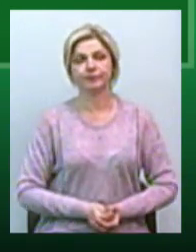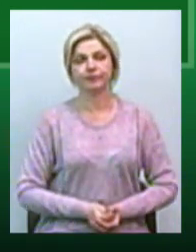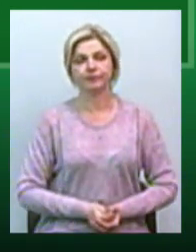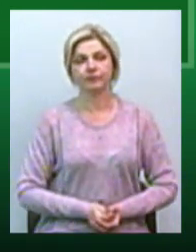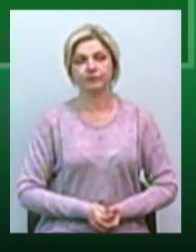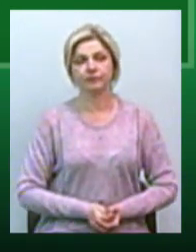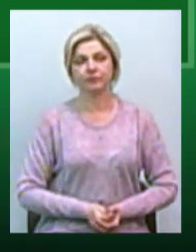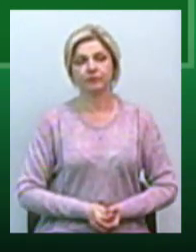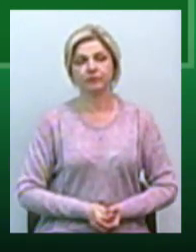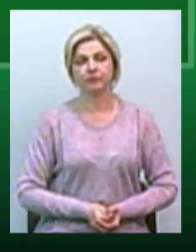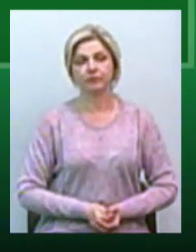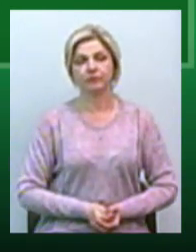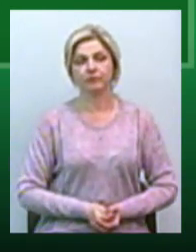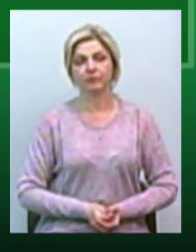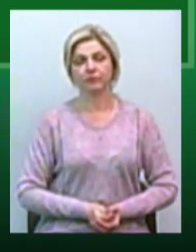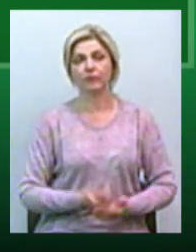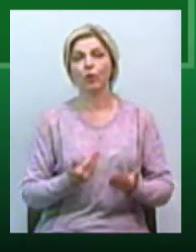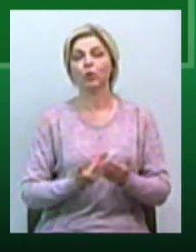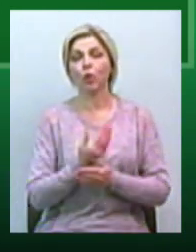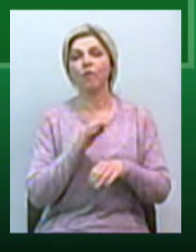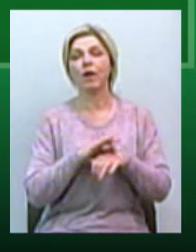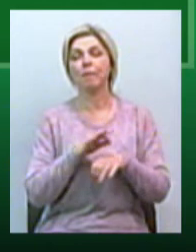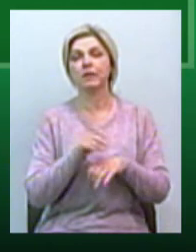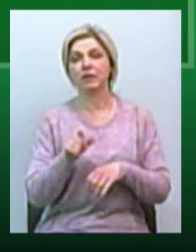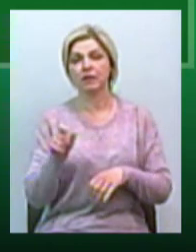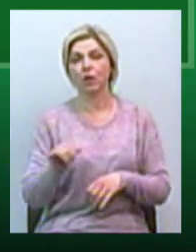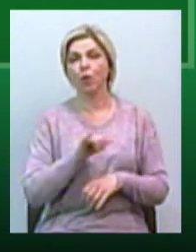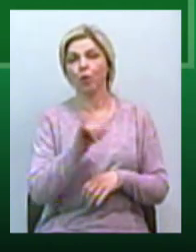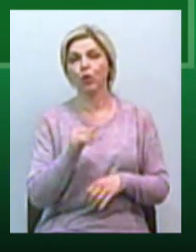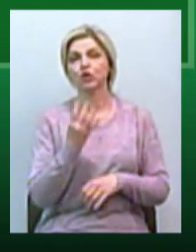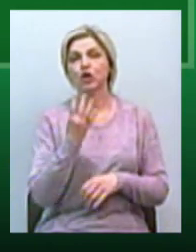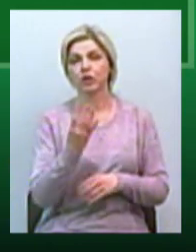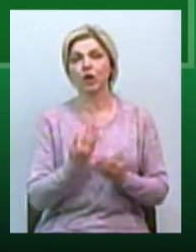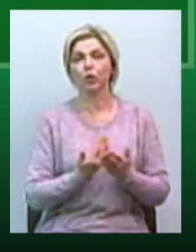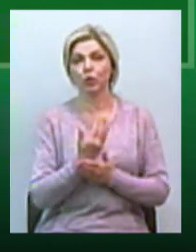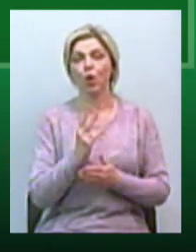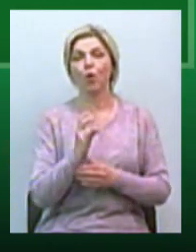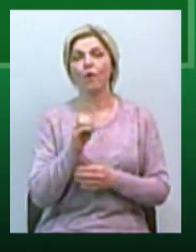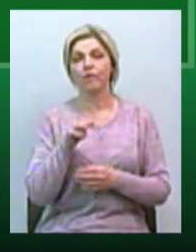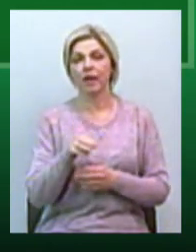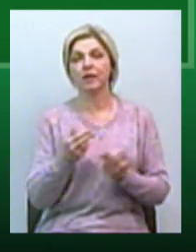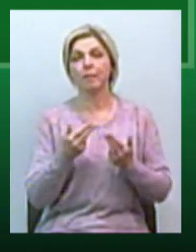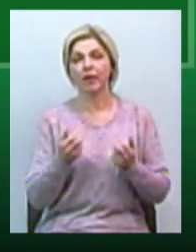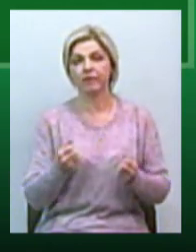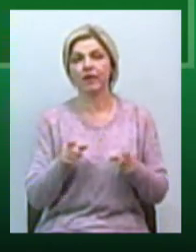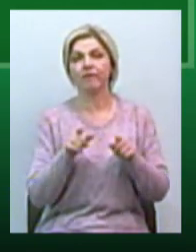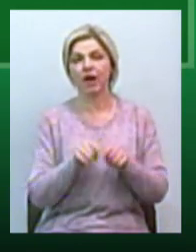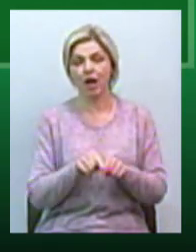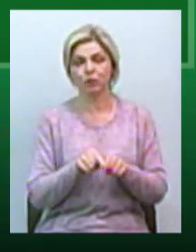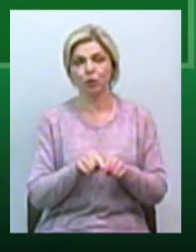Нові пацієнти. У чотирьох нових пацієнтів COVID-19 підтвердився разом із